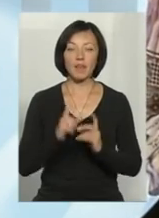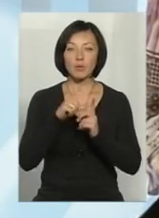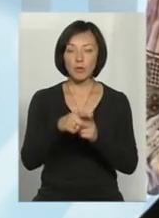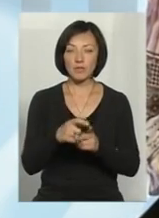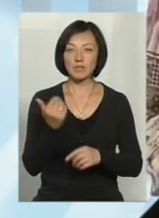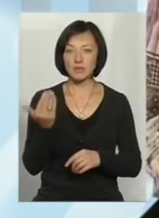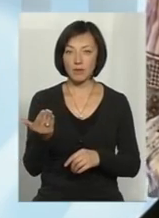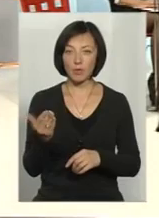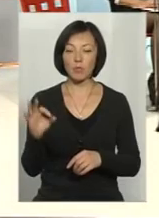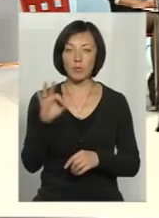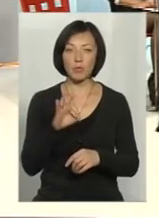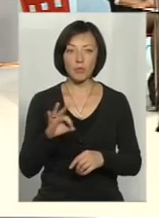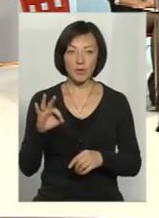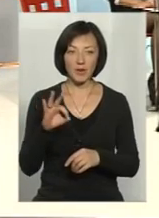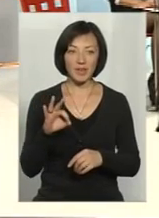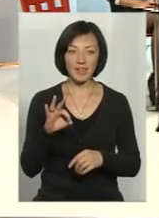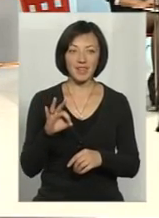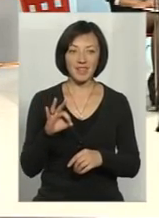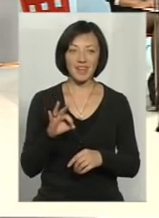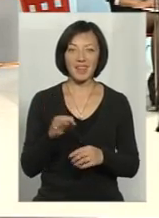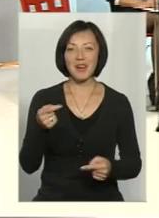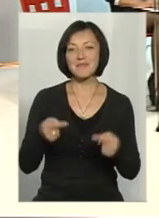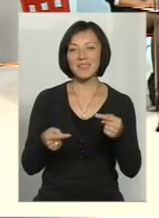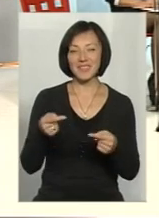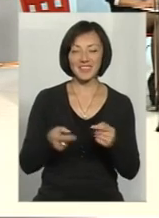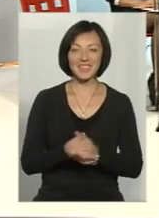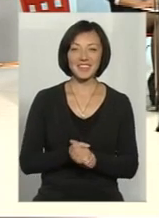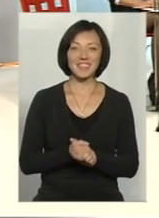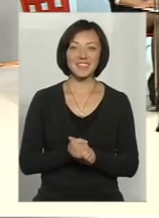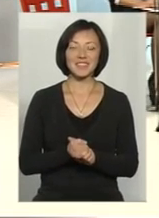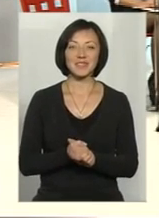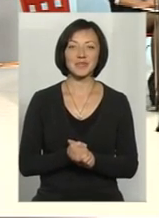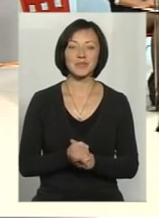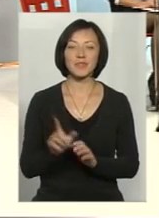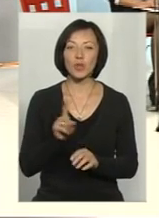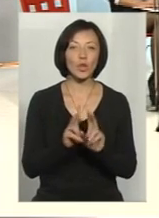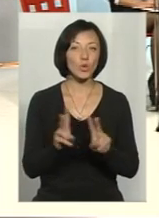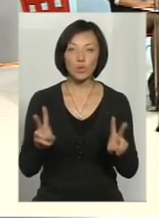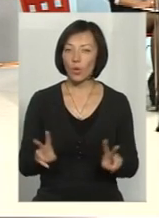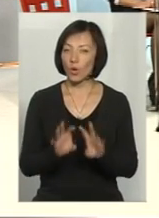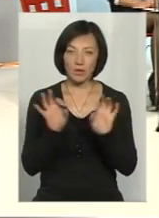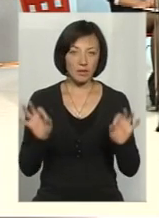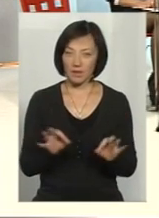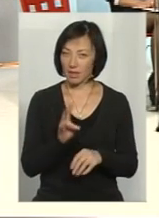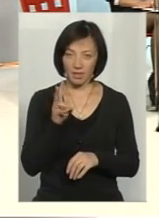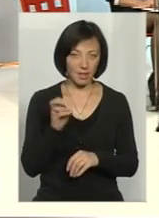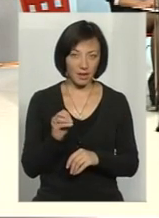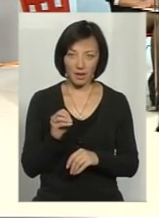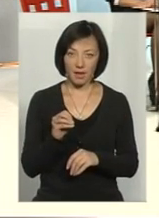Наталі, про те, що... А це не за питанням було. Апелювати, хотів би так апелювати. Те, що ніхто ні в якому разі не